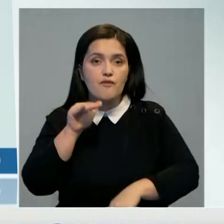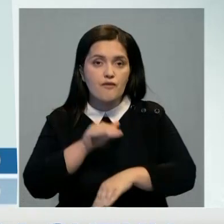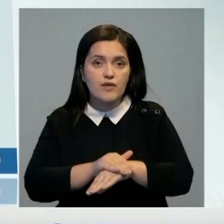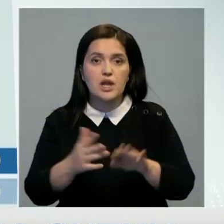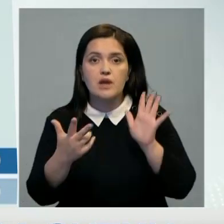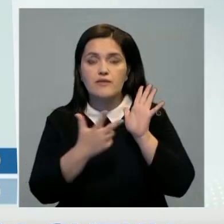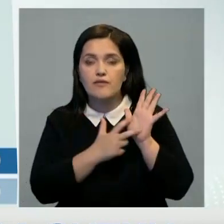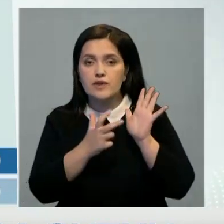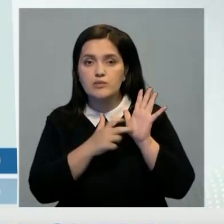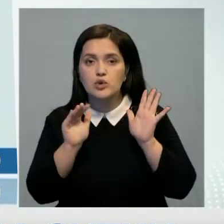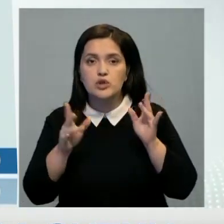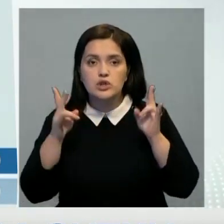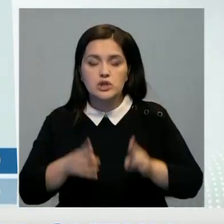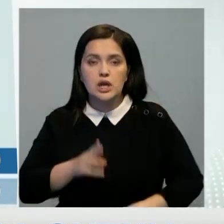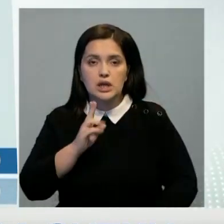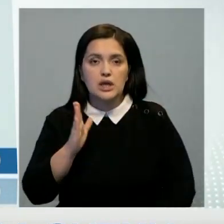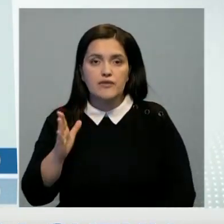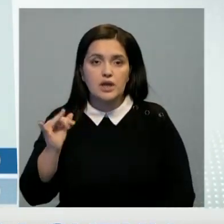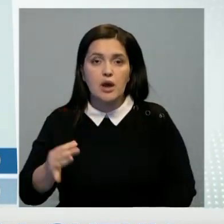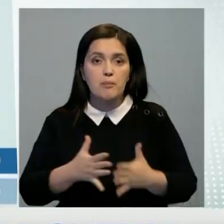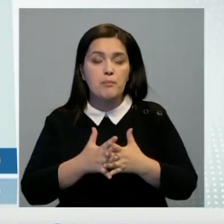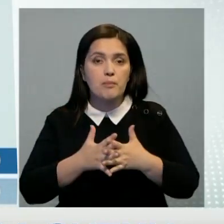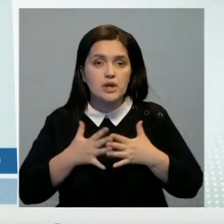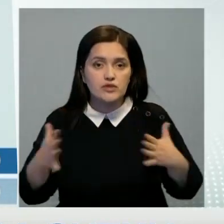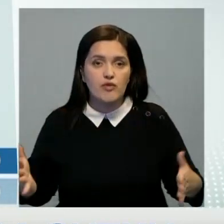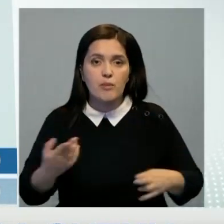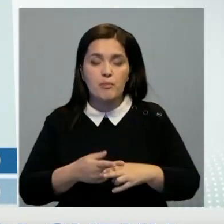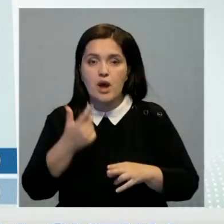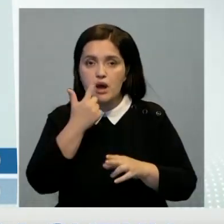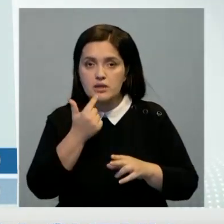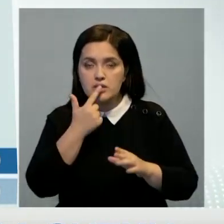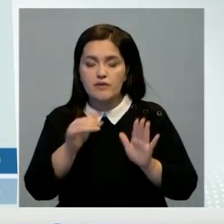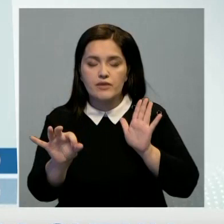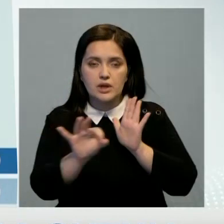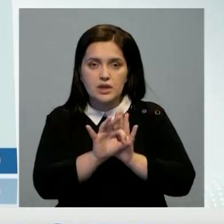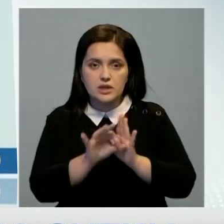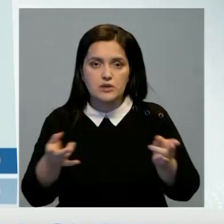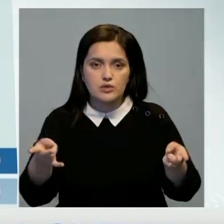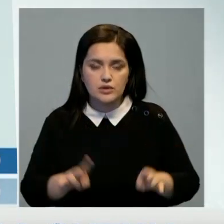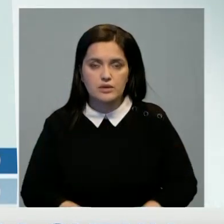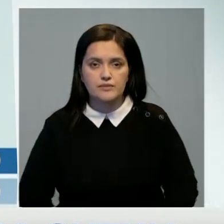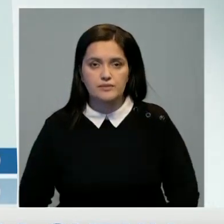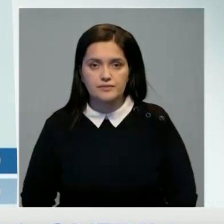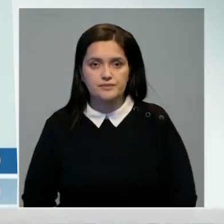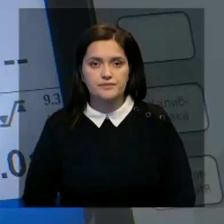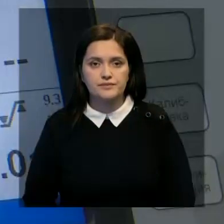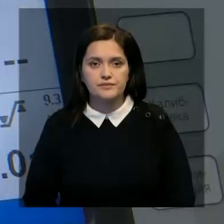пандемии выявлено свыше 800 тысяч случаев КВИ. Большинство регионов остаются в красной зоне.